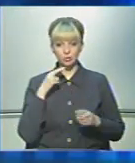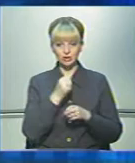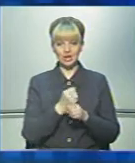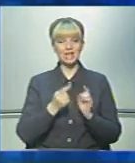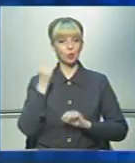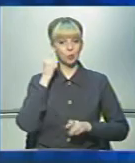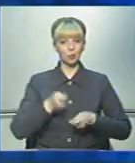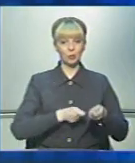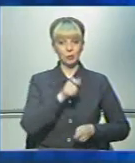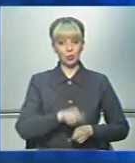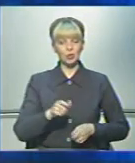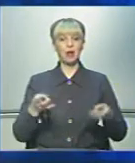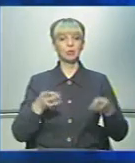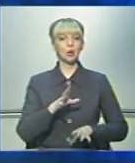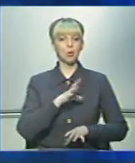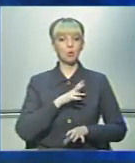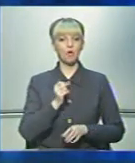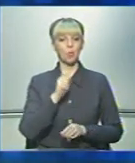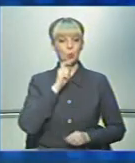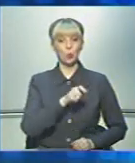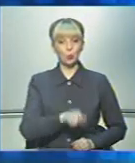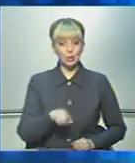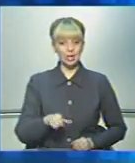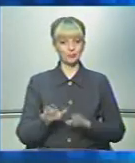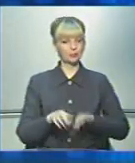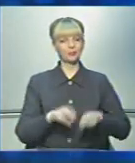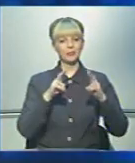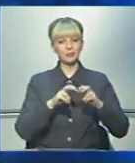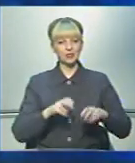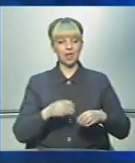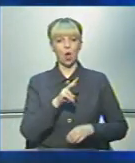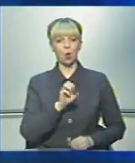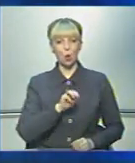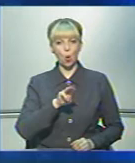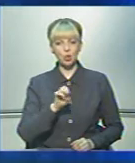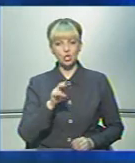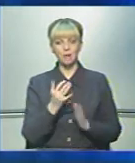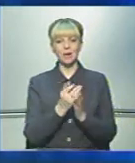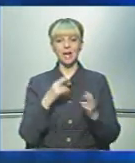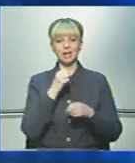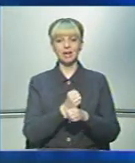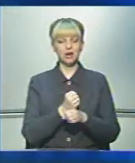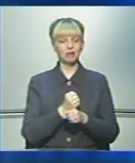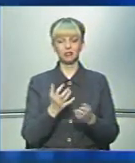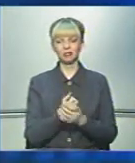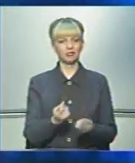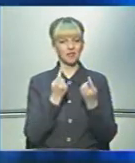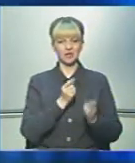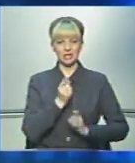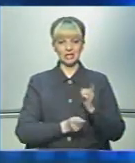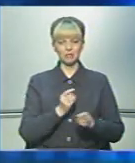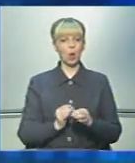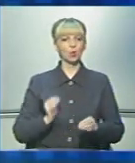які, на думку урядовців, потрібно було українцям. Після перегляду кошика саме перелік ліків, зазнавчи не найбільших змін.